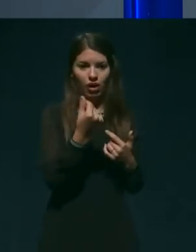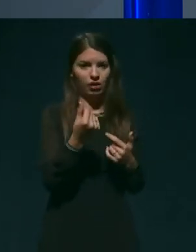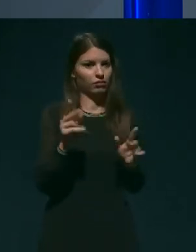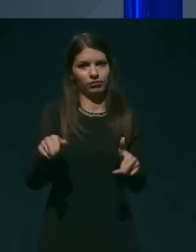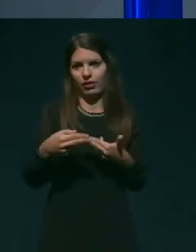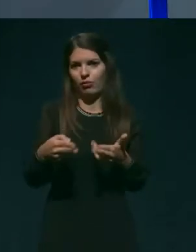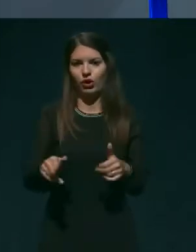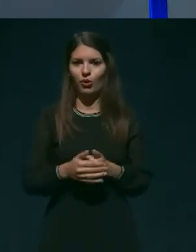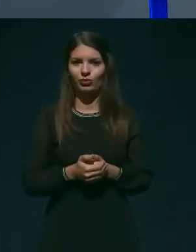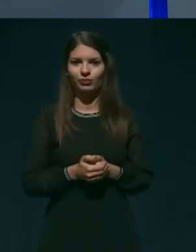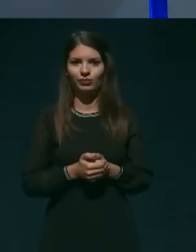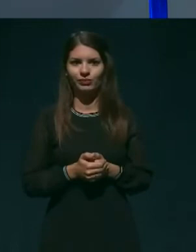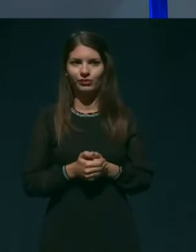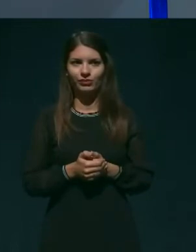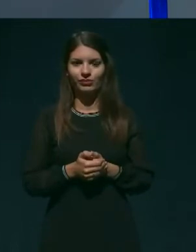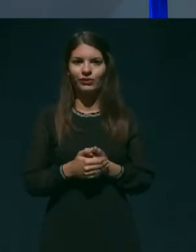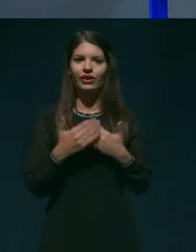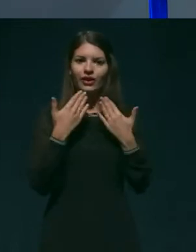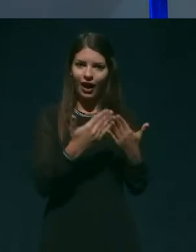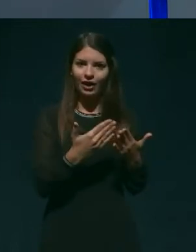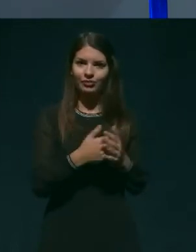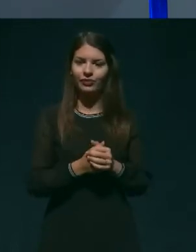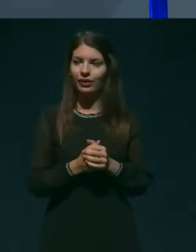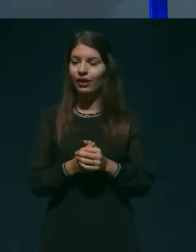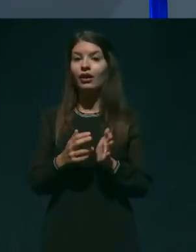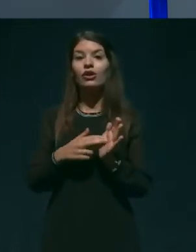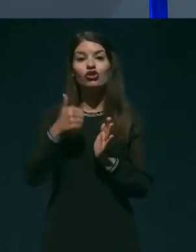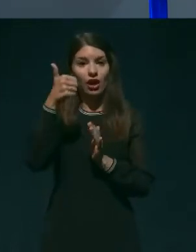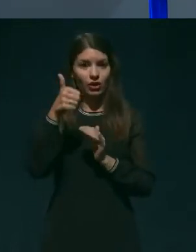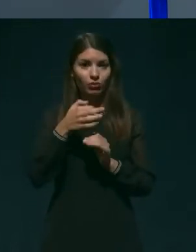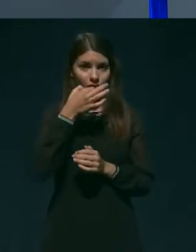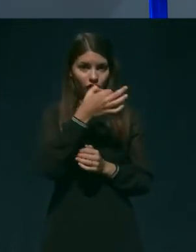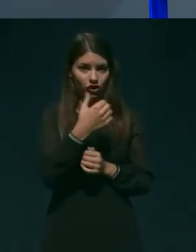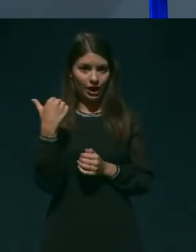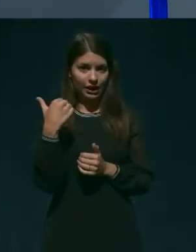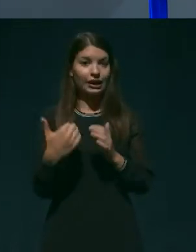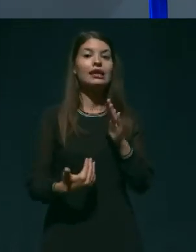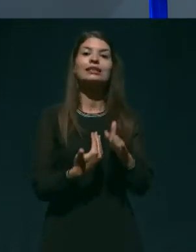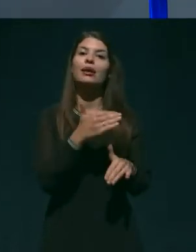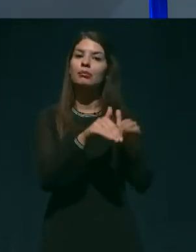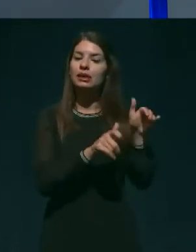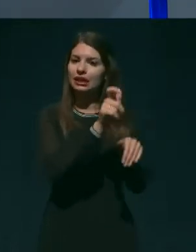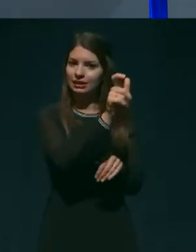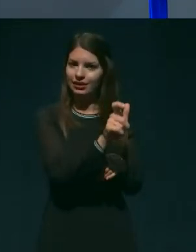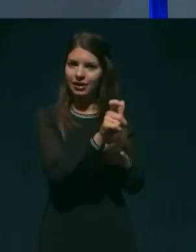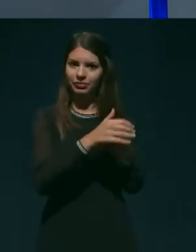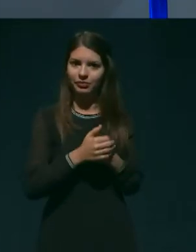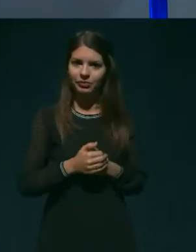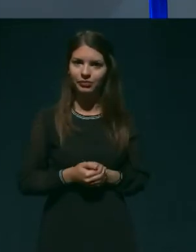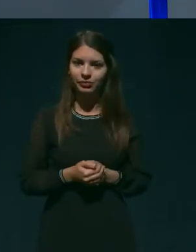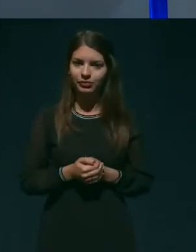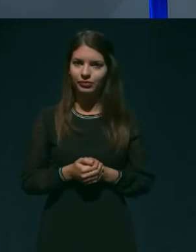Zdaj pa, mislim da še, kolega. Ja še, mogoče za gospoda ministra. Spod ministra, še vprašanje tukaj.